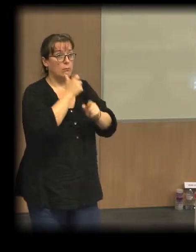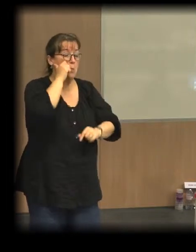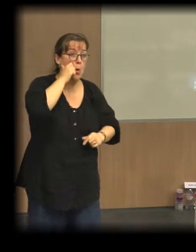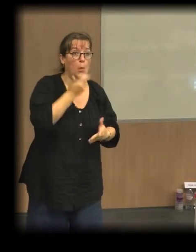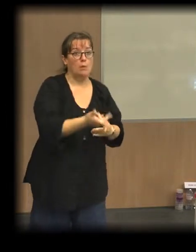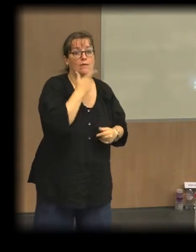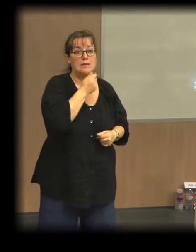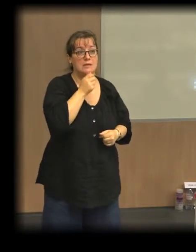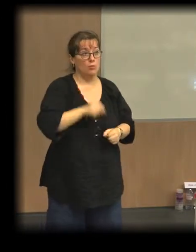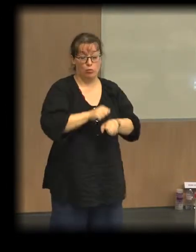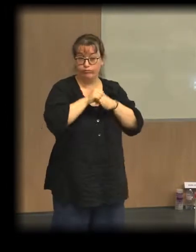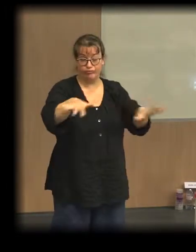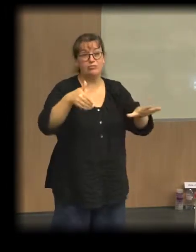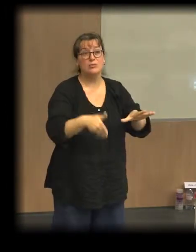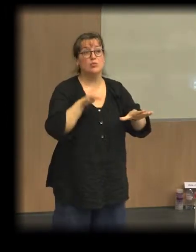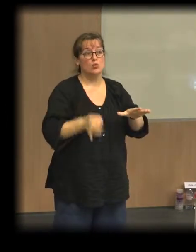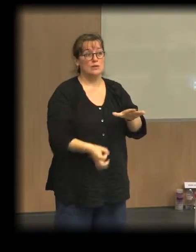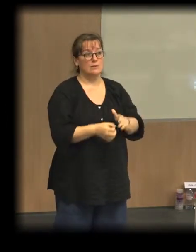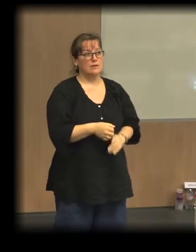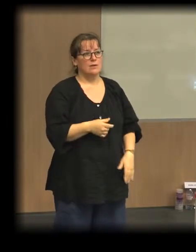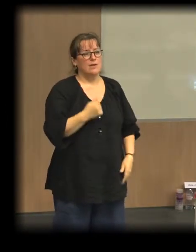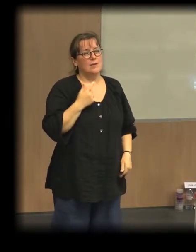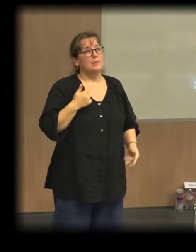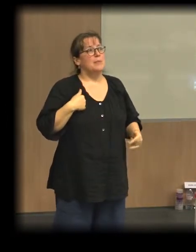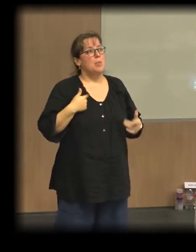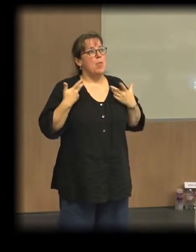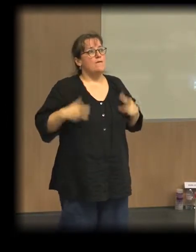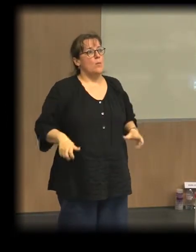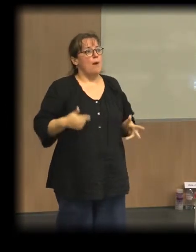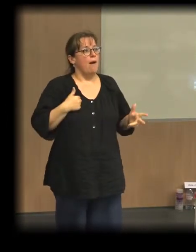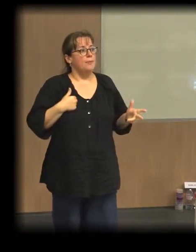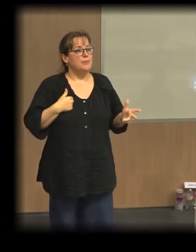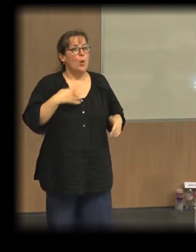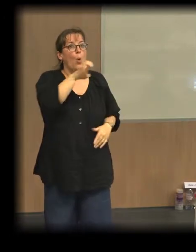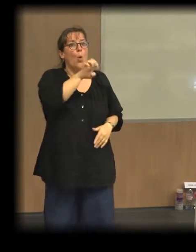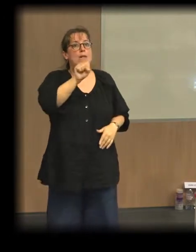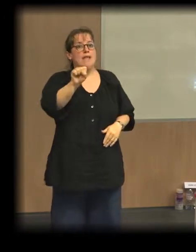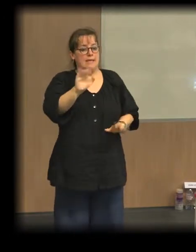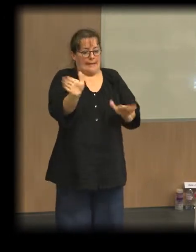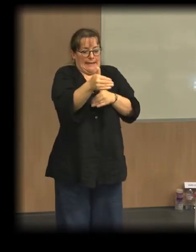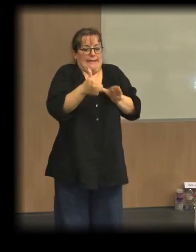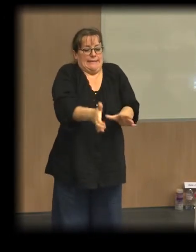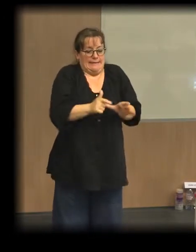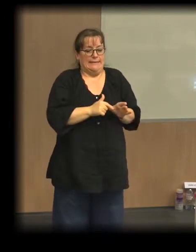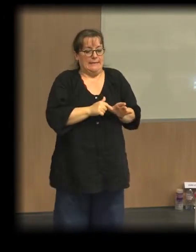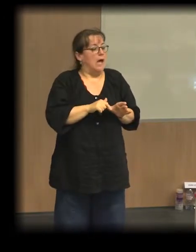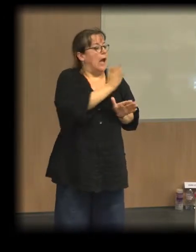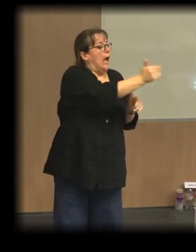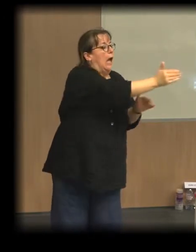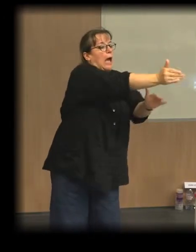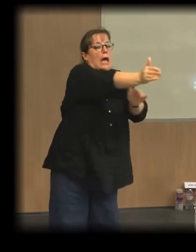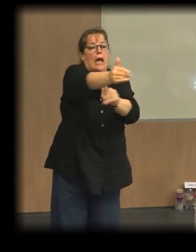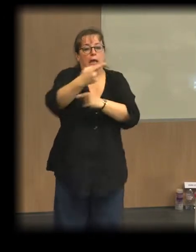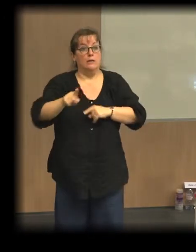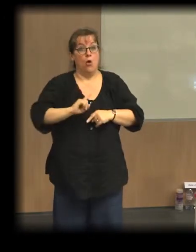lequel l'économie sociale et solidaire n'est pas un secteur à part, mais est une manière d'irriguer la société pour que la